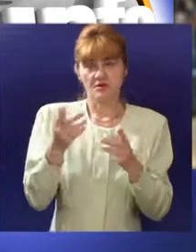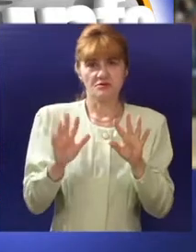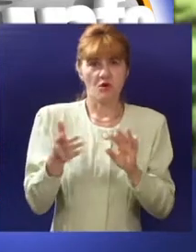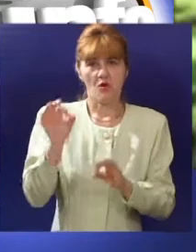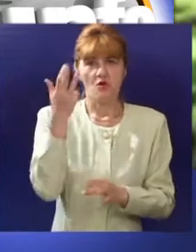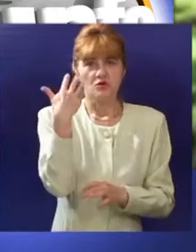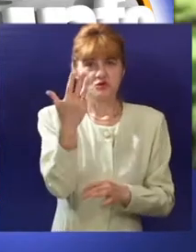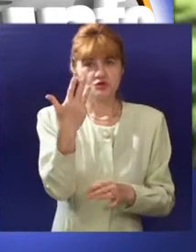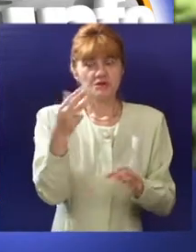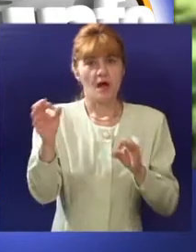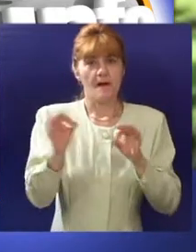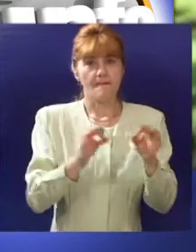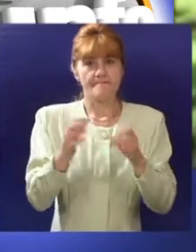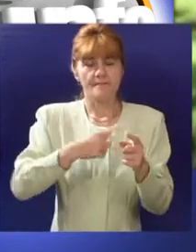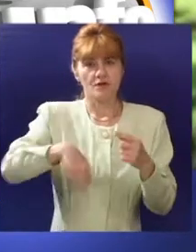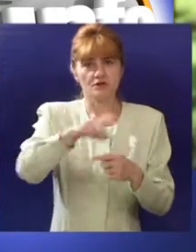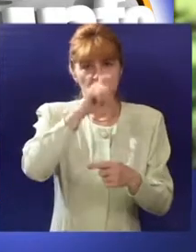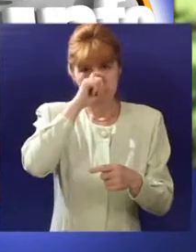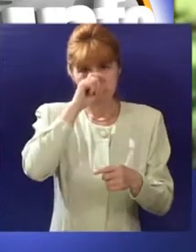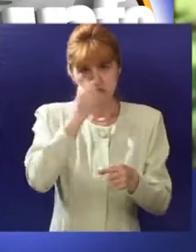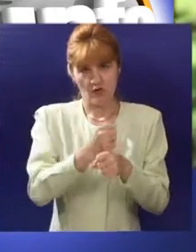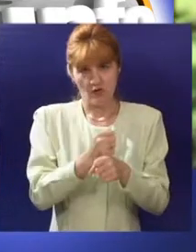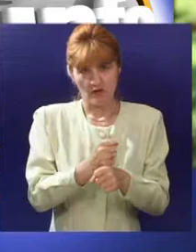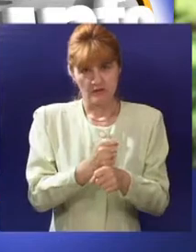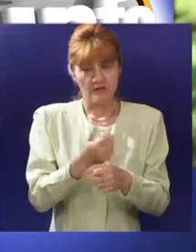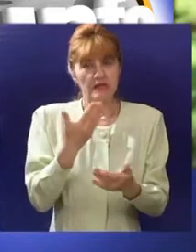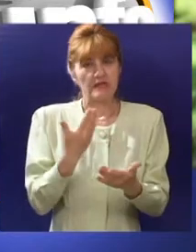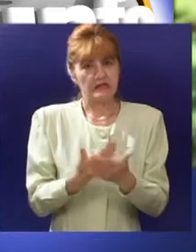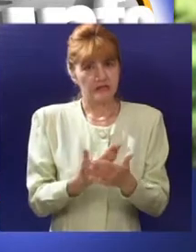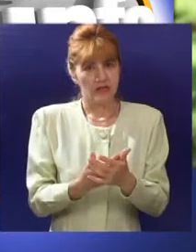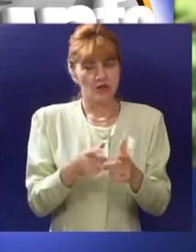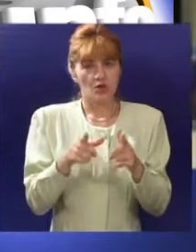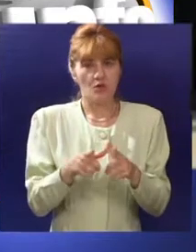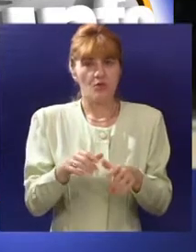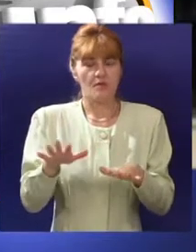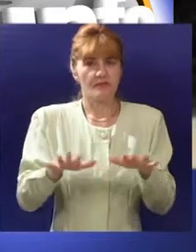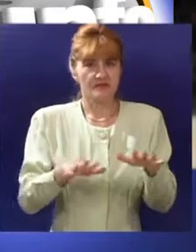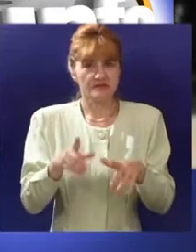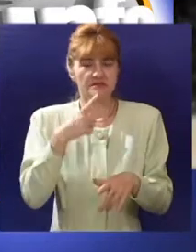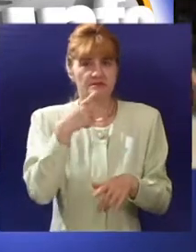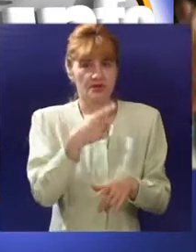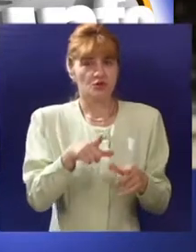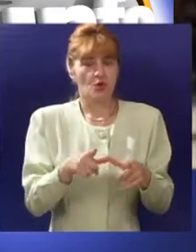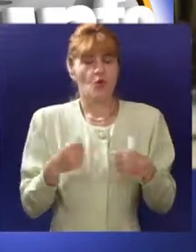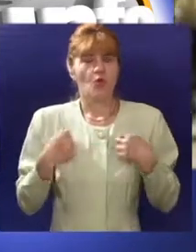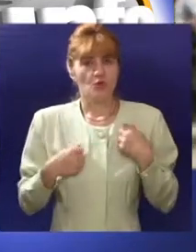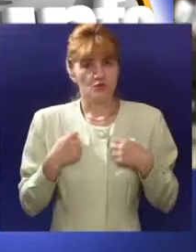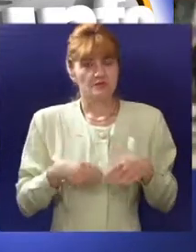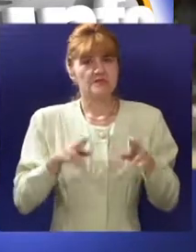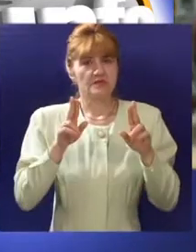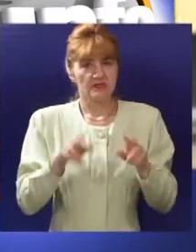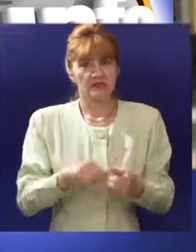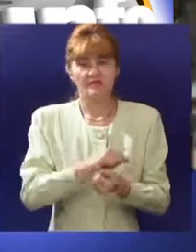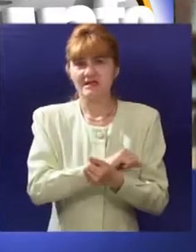procenata brutodruštvenog proizvoda ostvari u sivoj ekonomiji, dok u regionalnoj privrednoj komori procenjuju da je u Subotici